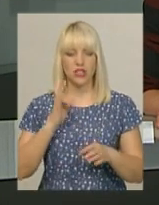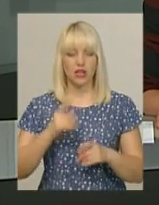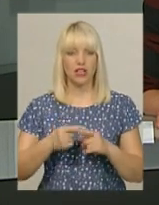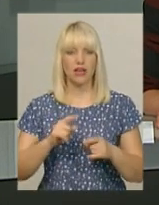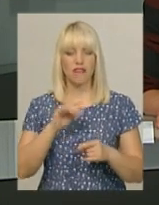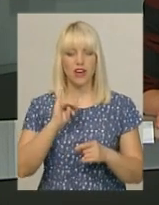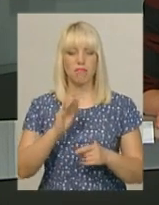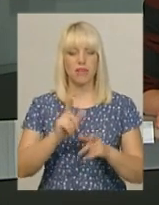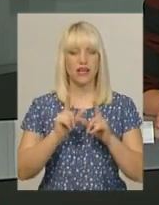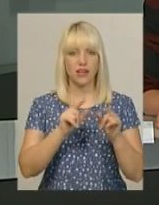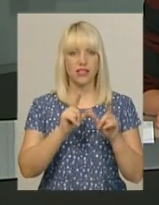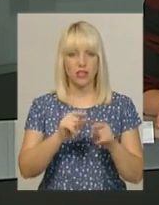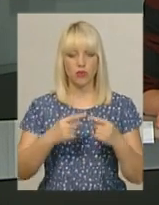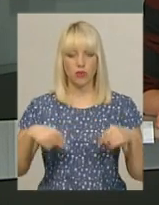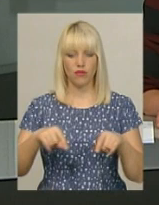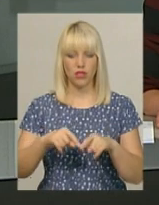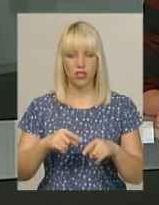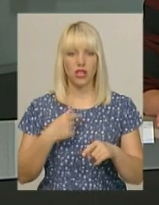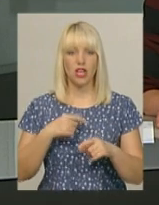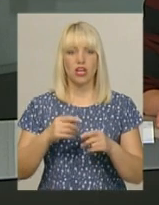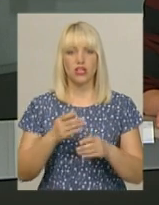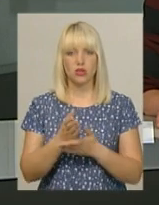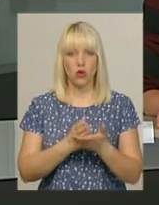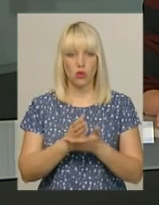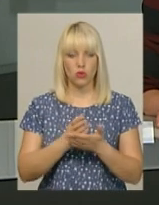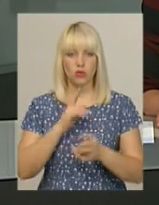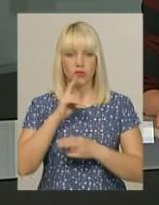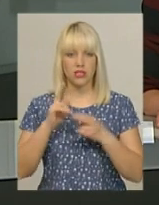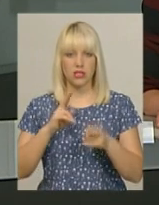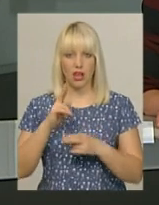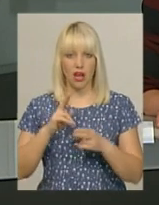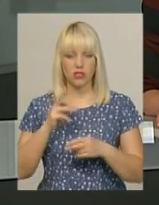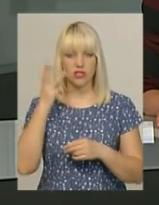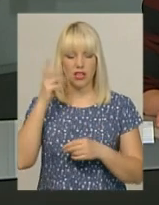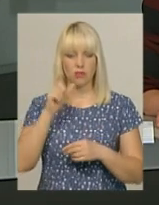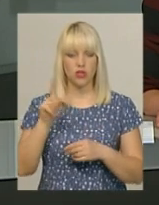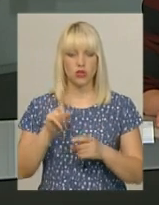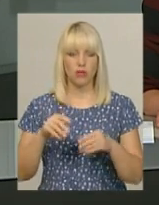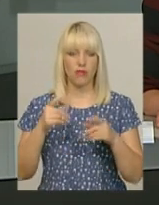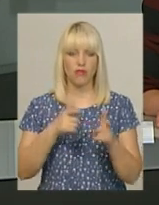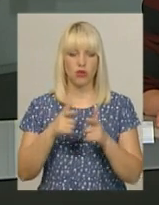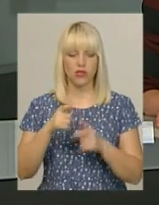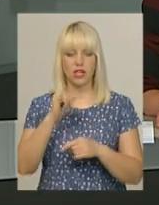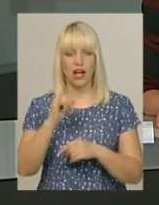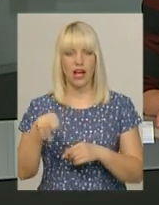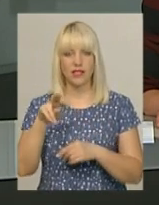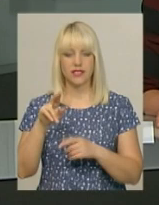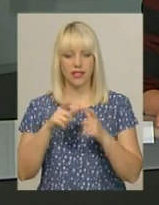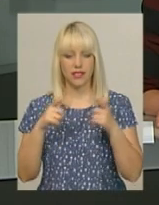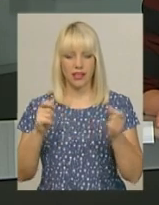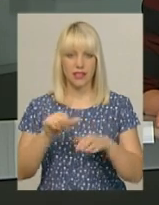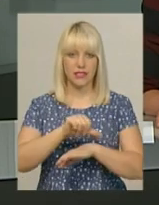міграційної служби скаржаться хмельничани. Щоб отримати талони і подати документи на виготовлення ID-картки чи закордонного паспорта,